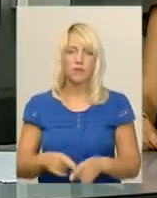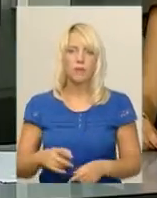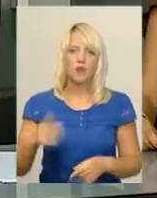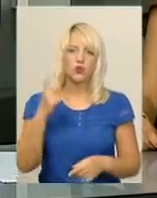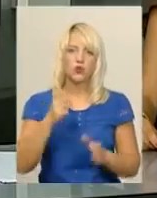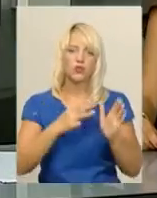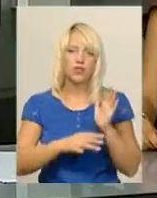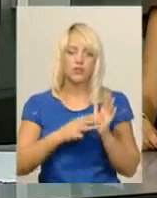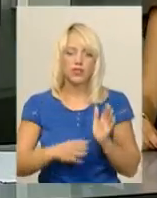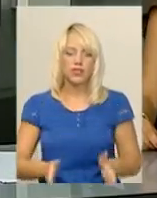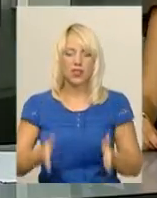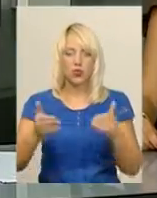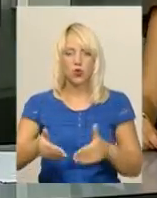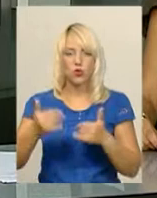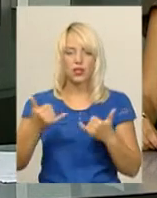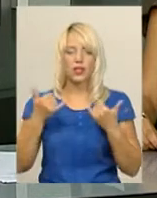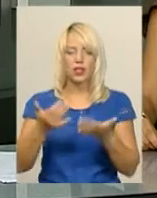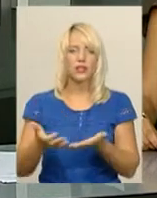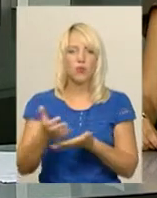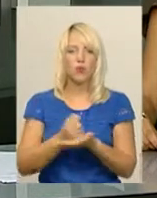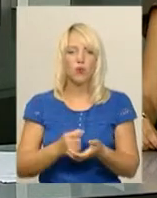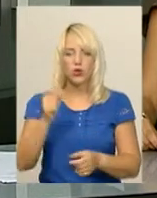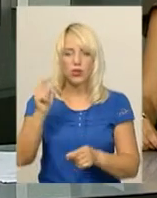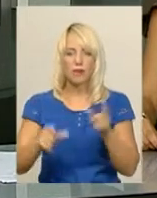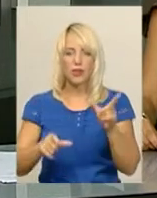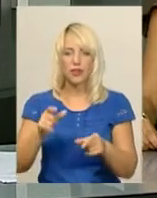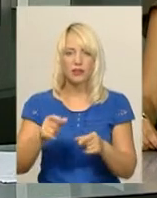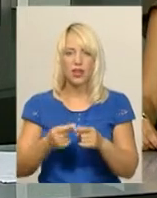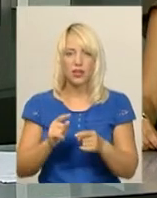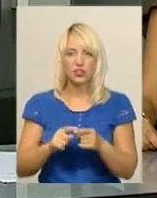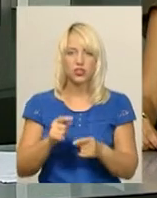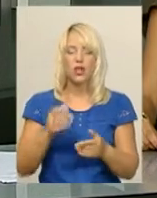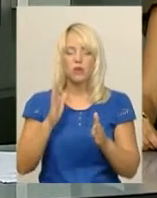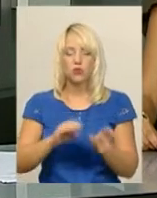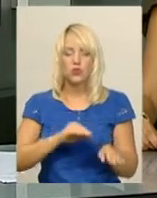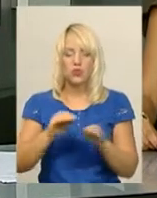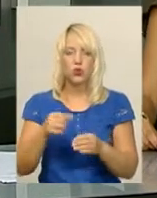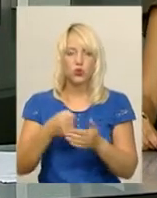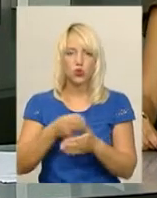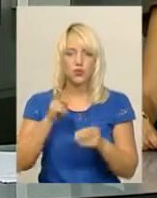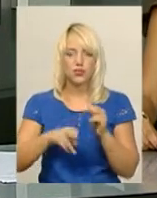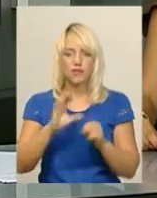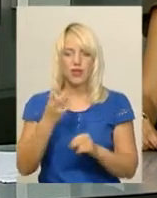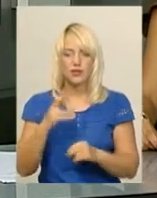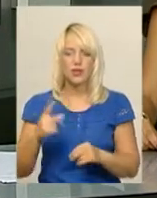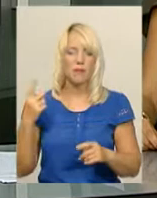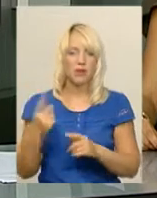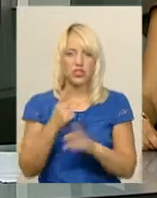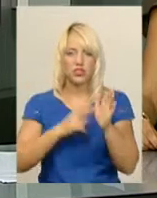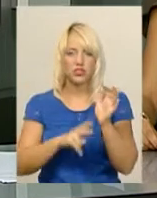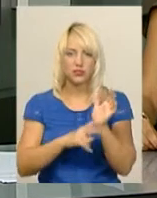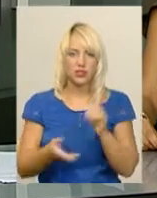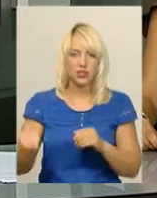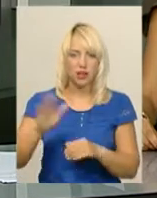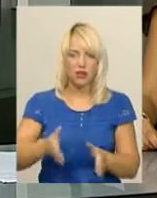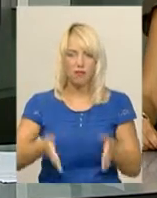180 контейнерів для збору пет-пляшки мають встановити у Хмельницькому до кінця вересня. Перші 70 баків зараз облаштували